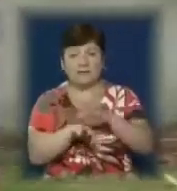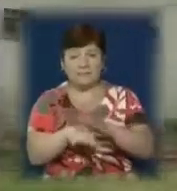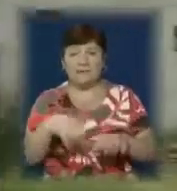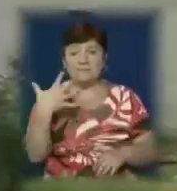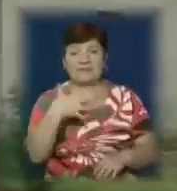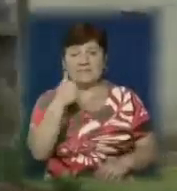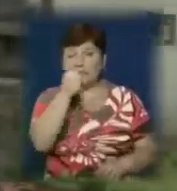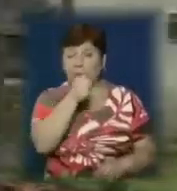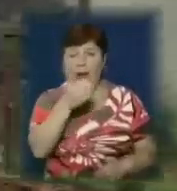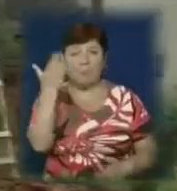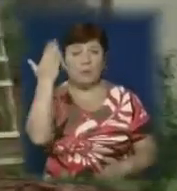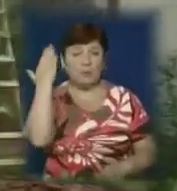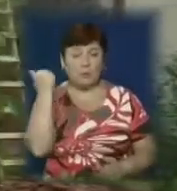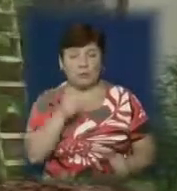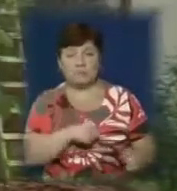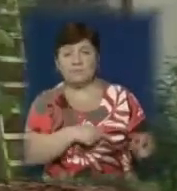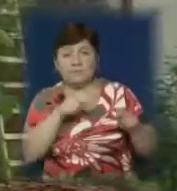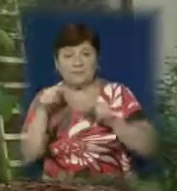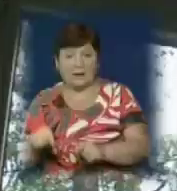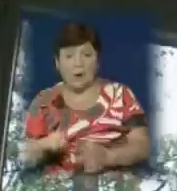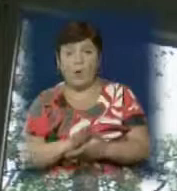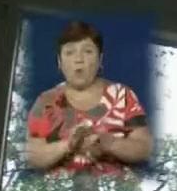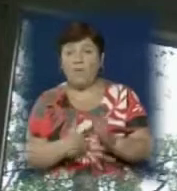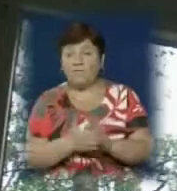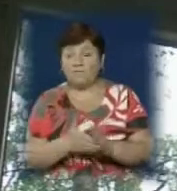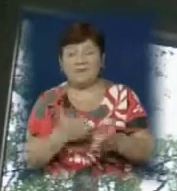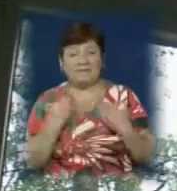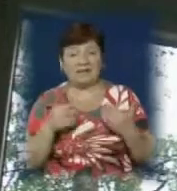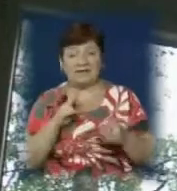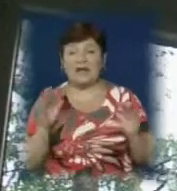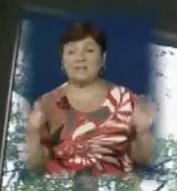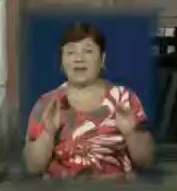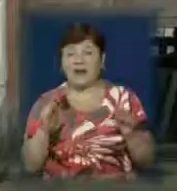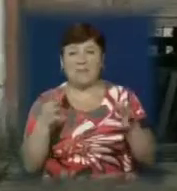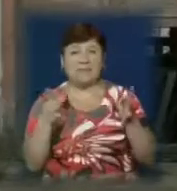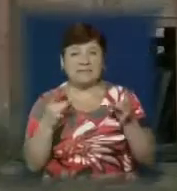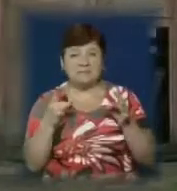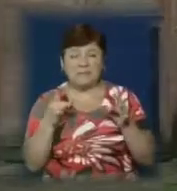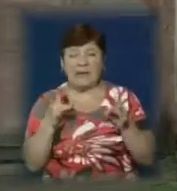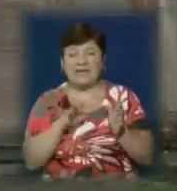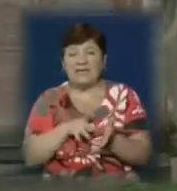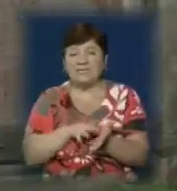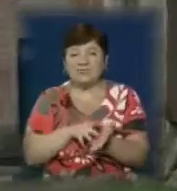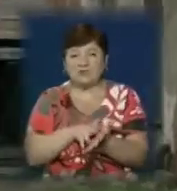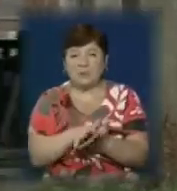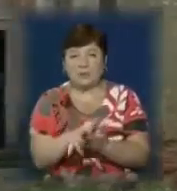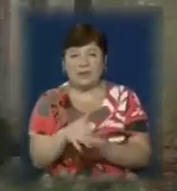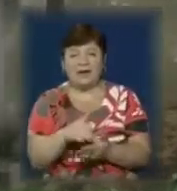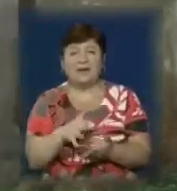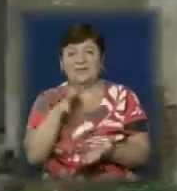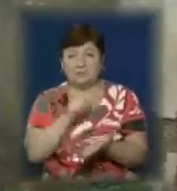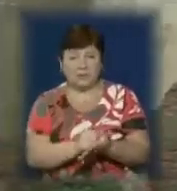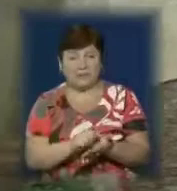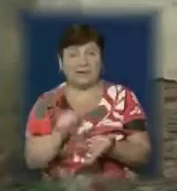-х роках минулого століття. Відтак, умов для зберігання немає. Пліснява і жуки-короїди добряче попсували матеріали.